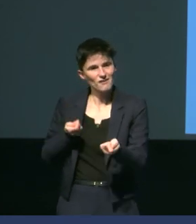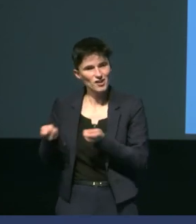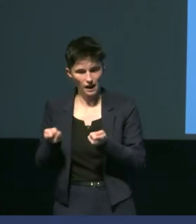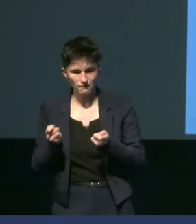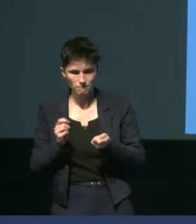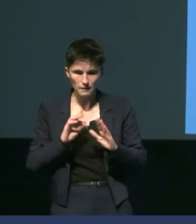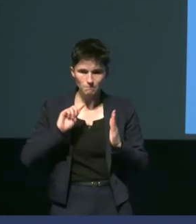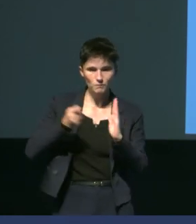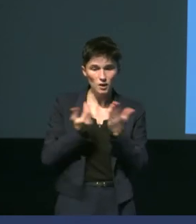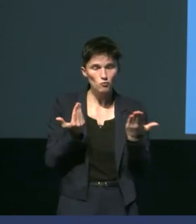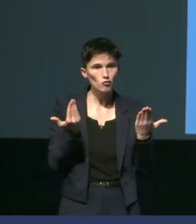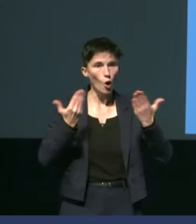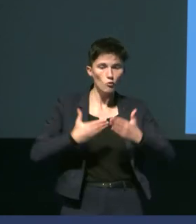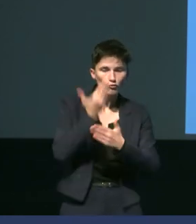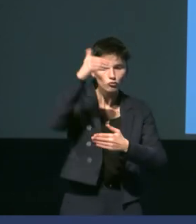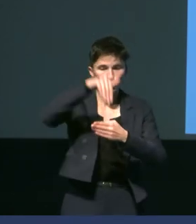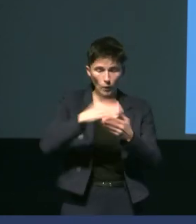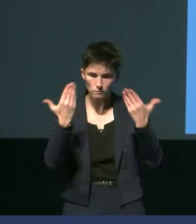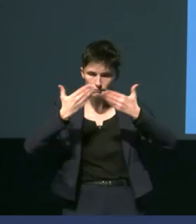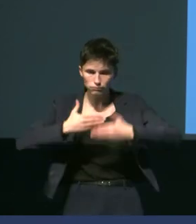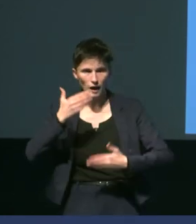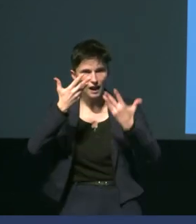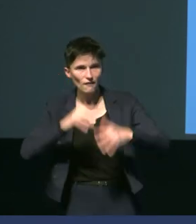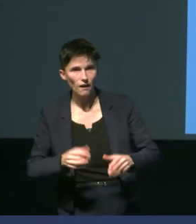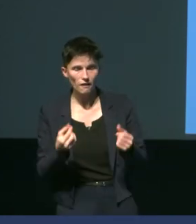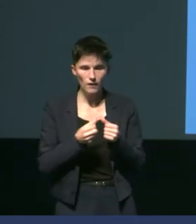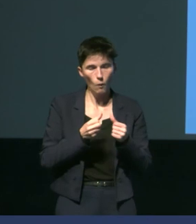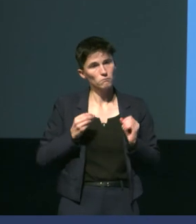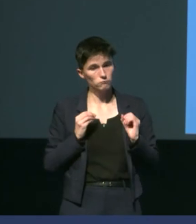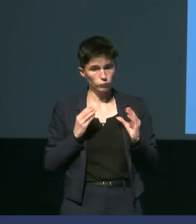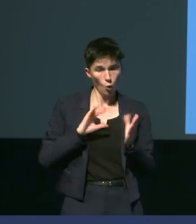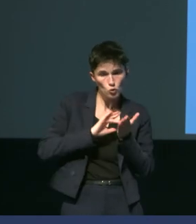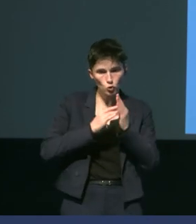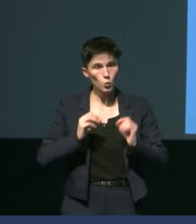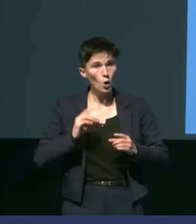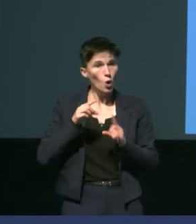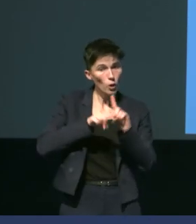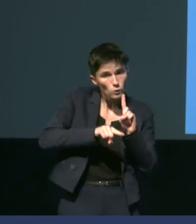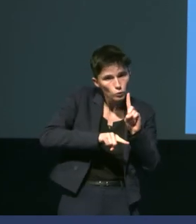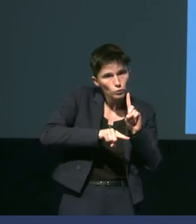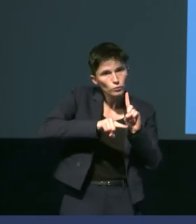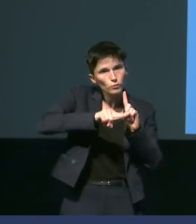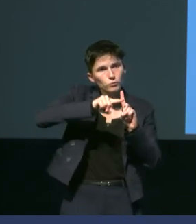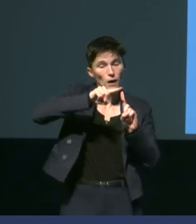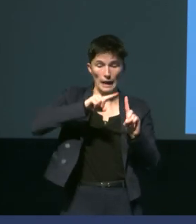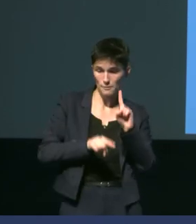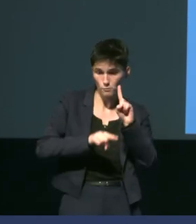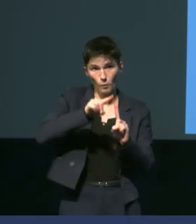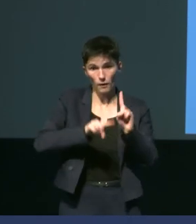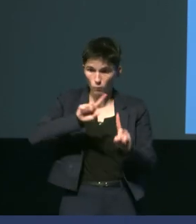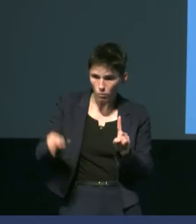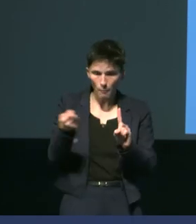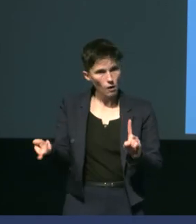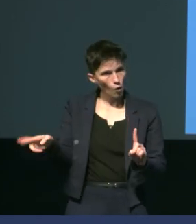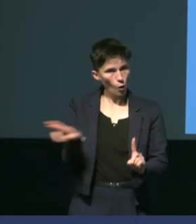réaugmenter en température et vont revenir à normothermie c'est à dire autour de 38 degrés on va avoir une réaugmentation massive de la température